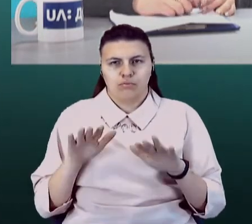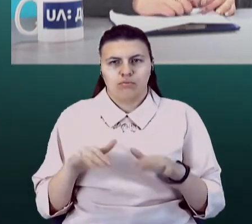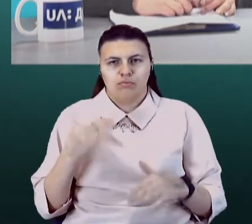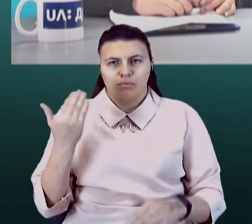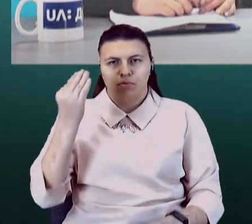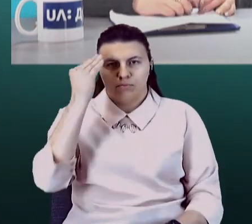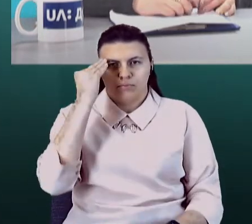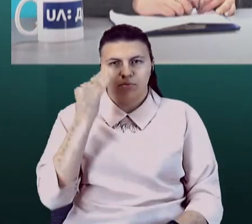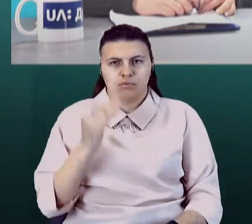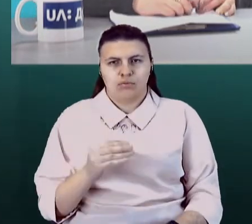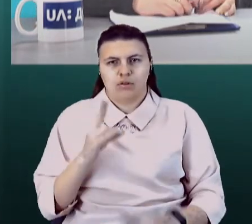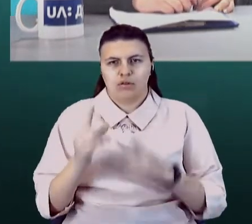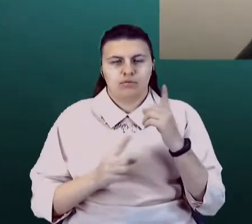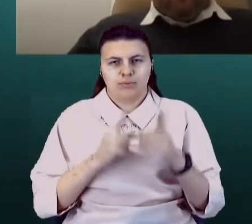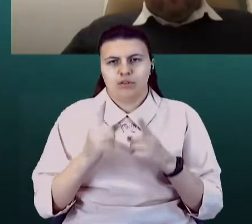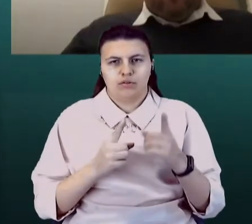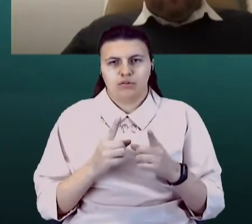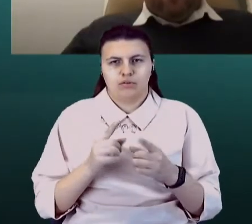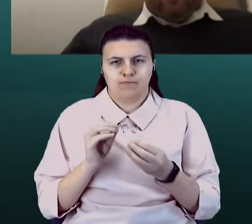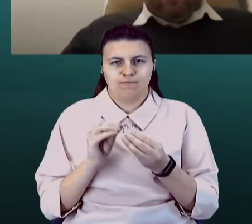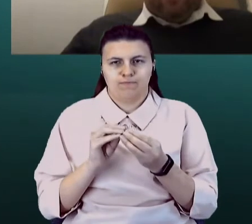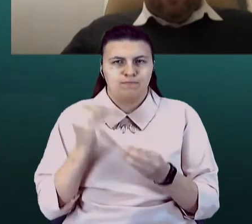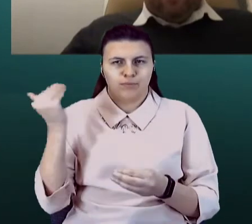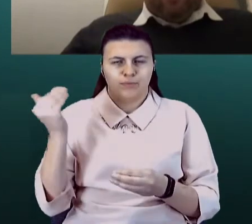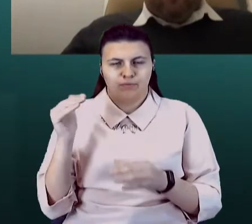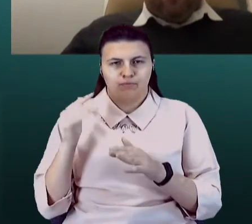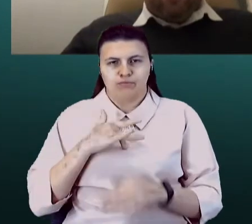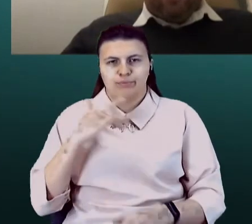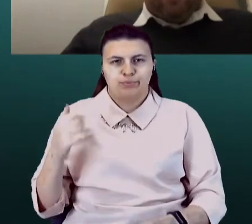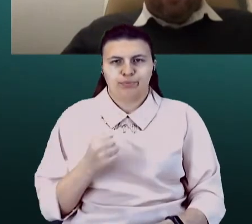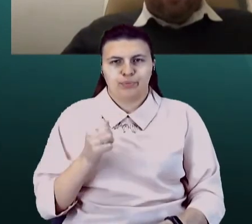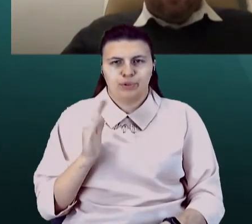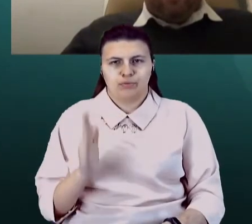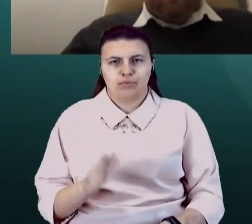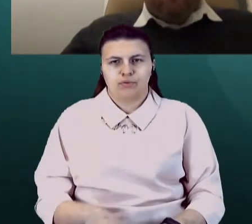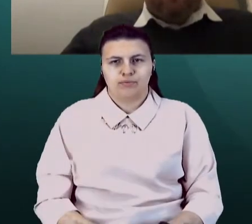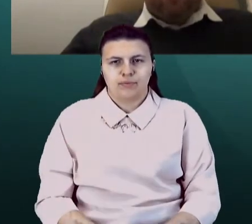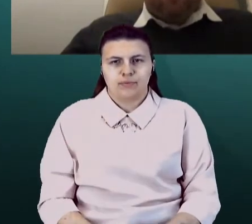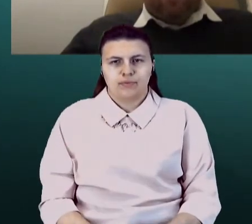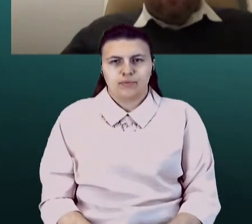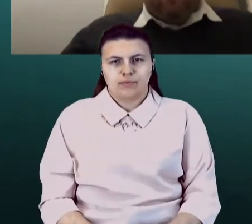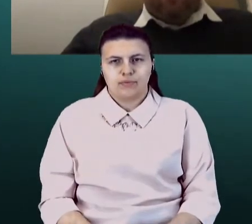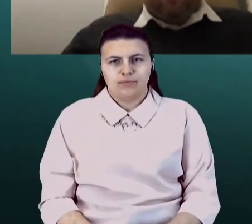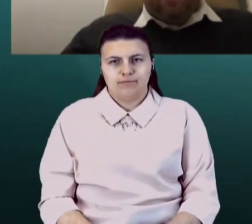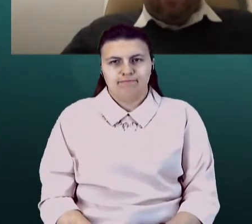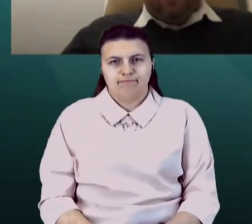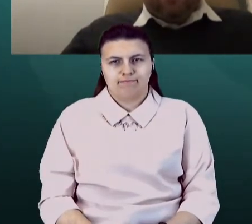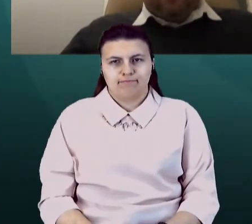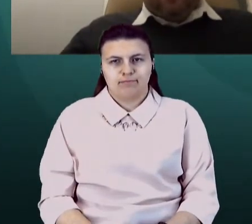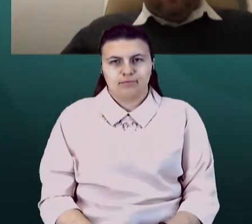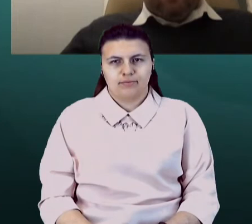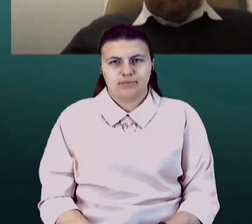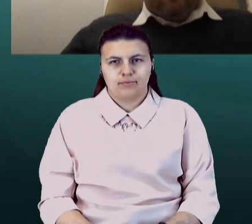не зміниться. А вона відкриватиме довг, це є її свій попросив на свідомлення віддінка.